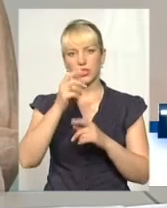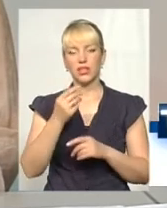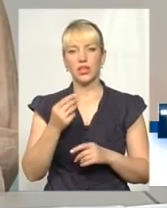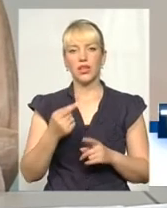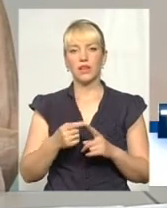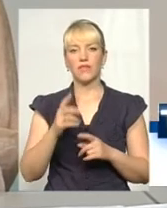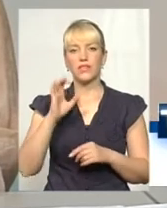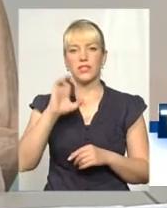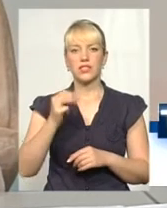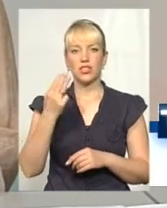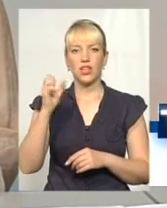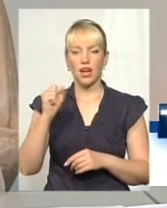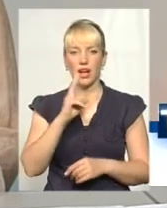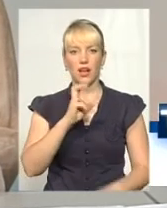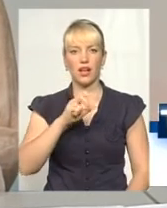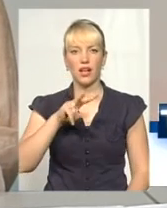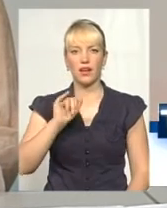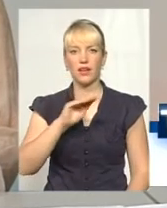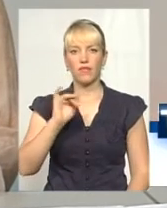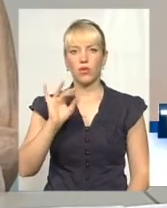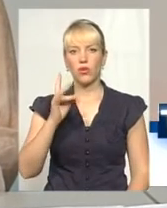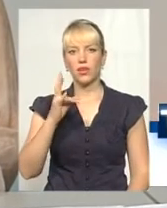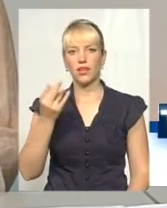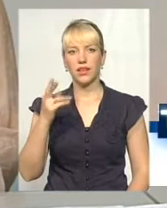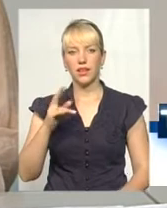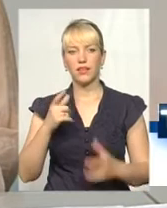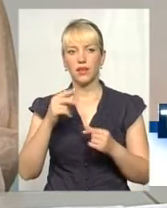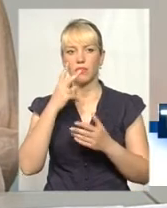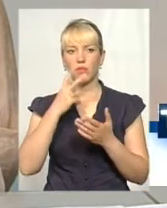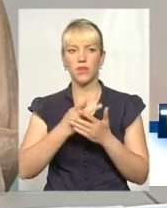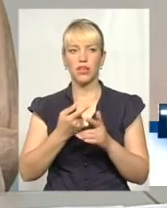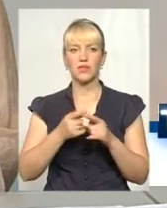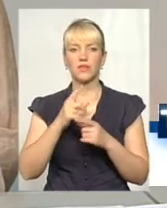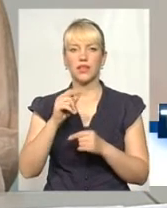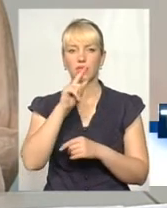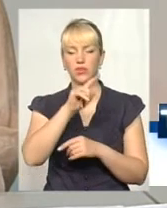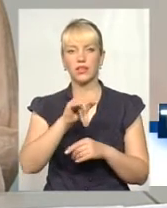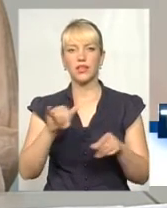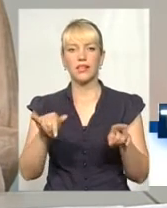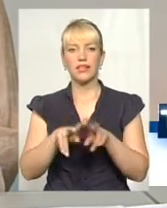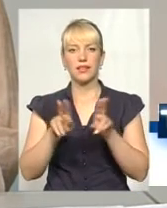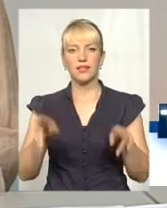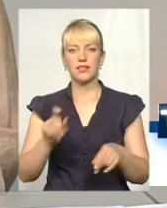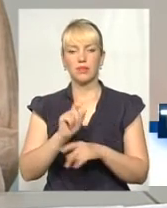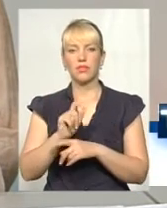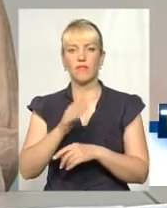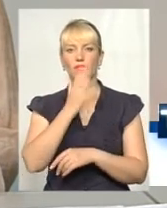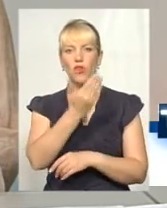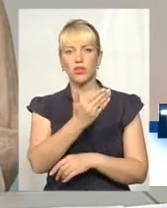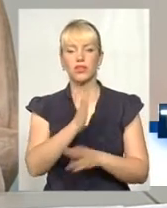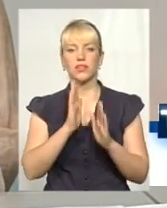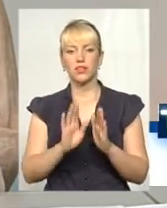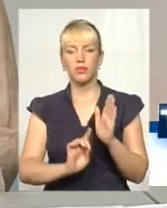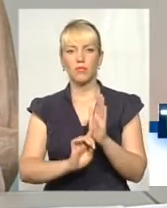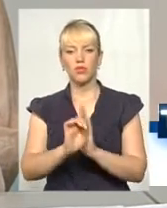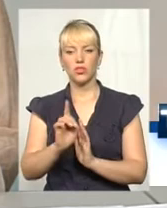Сполучених Штатах, де фактично побачив, що Каліфорнія стоїть перед тими самими завданнями. Вони тільки розпочинають процеси